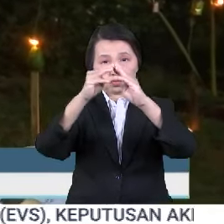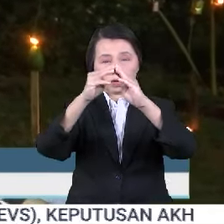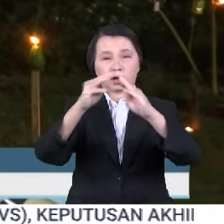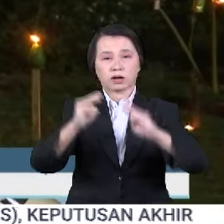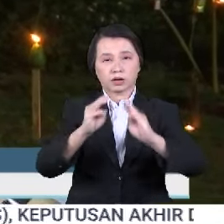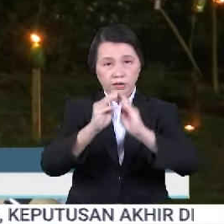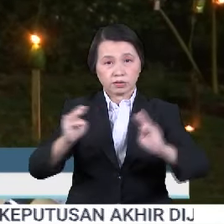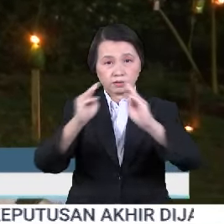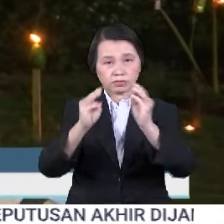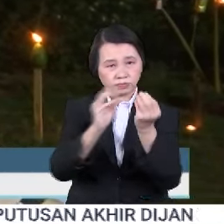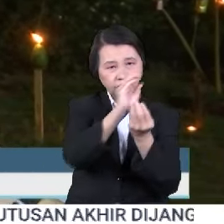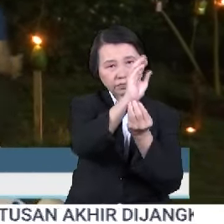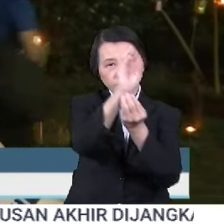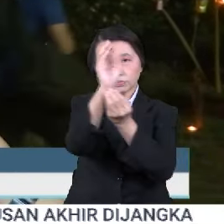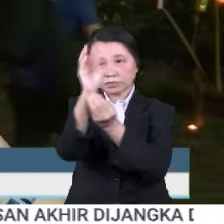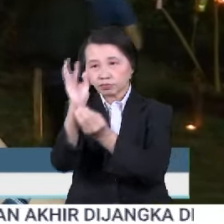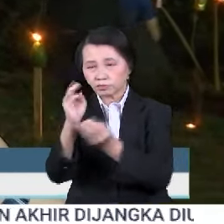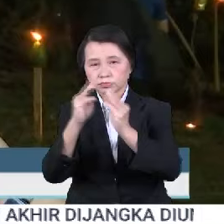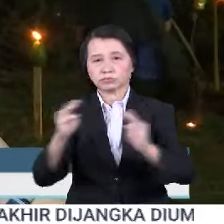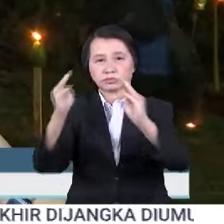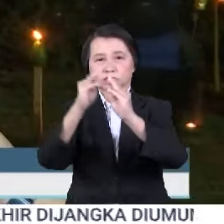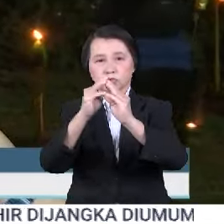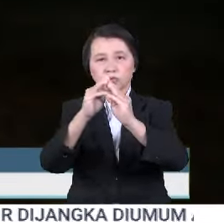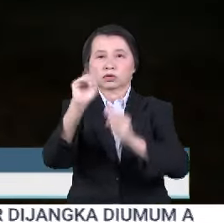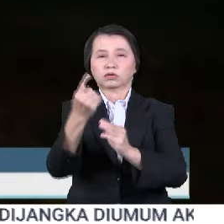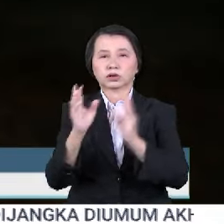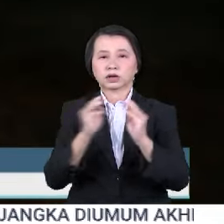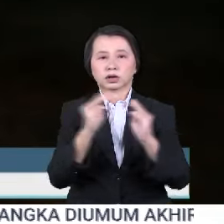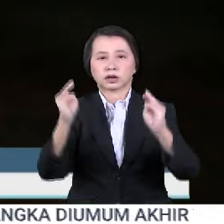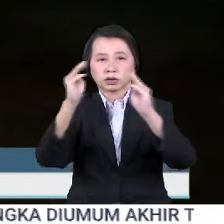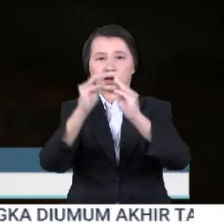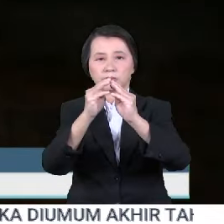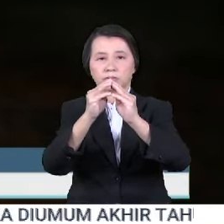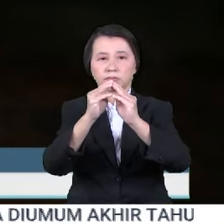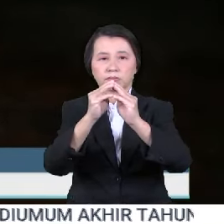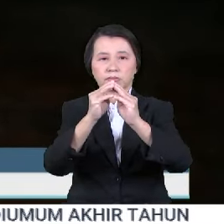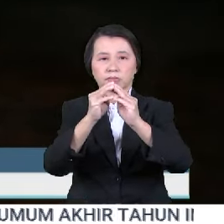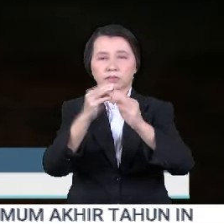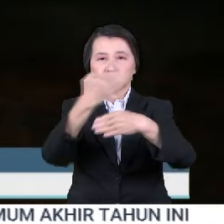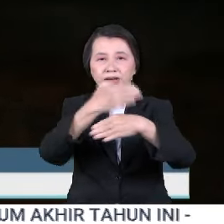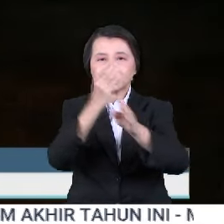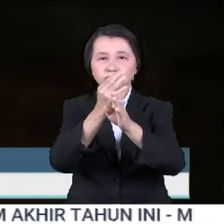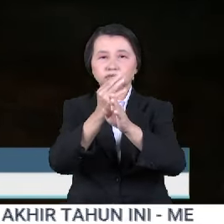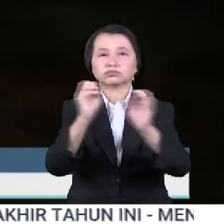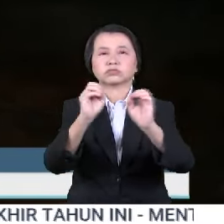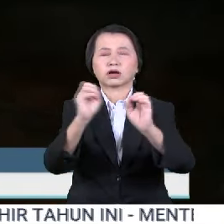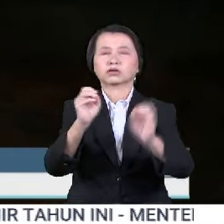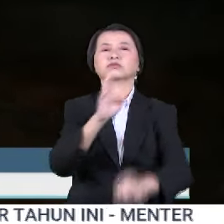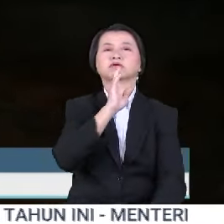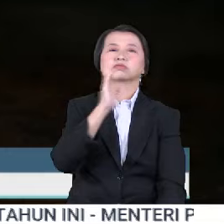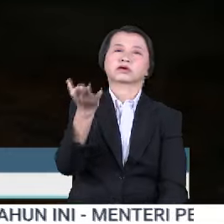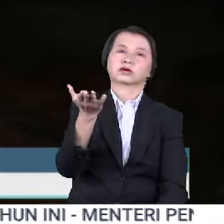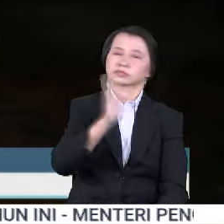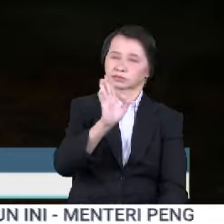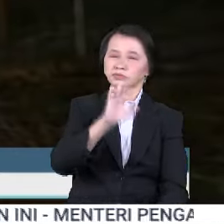apa-apa sahaja, hanya lampu sahaja kita tidak nampak bentuk itu. Itu yang paling penting sekali. Dan tahun